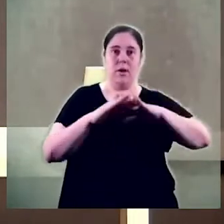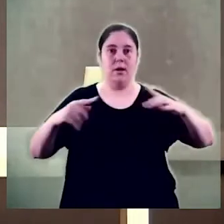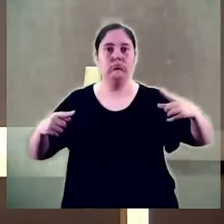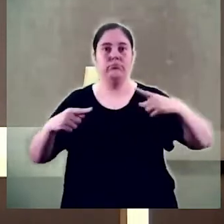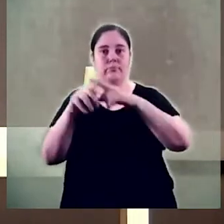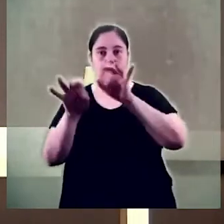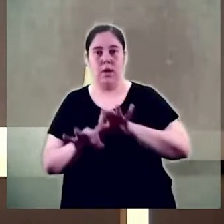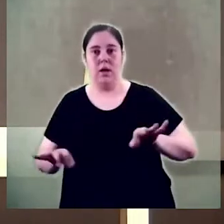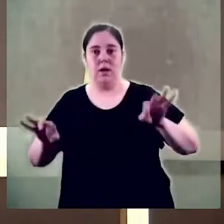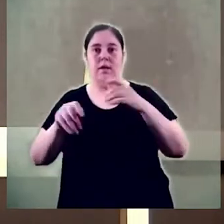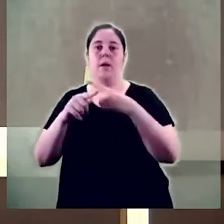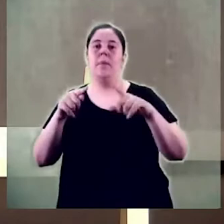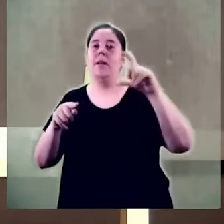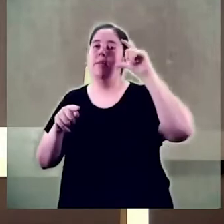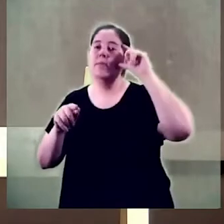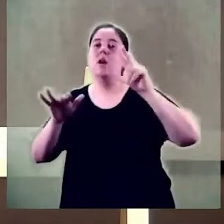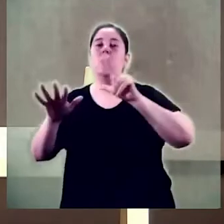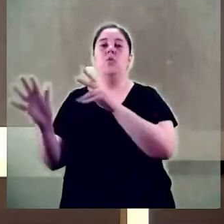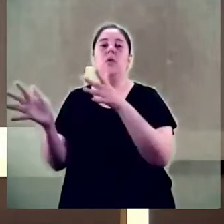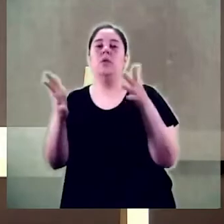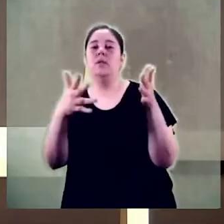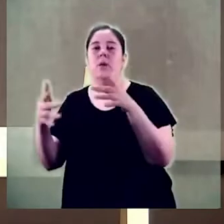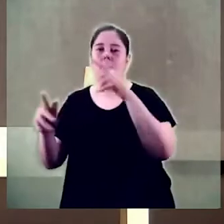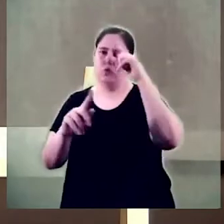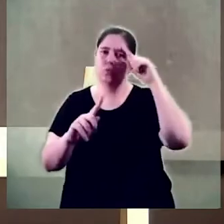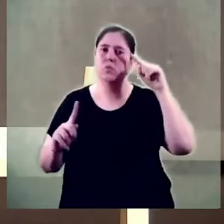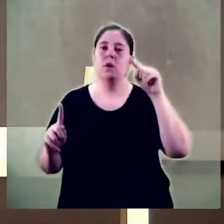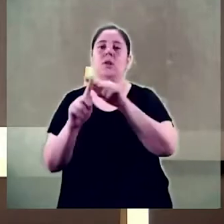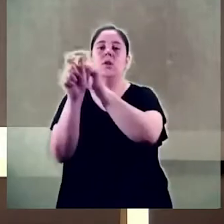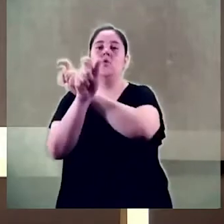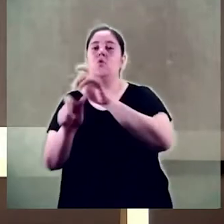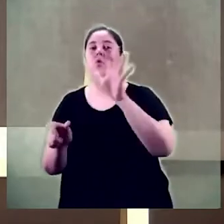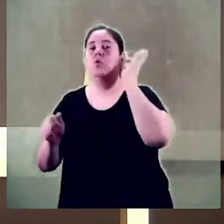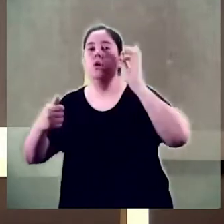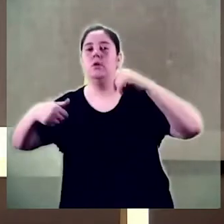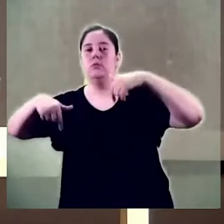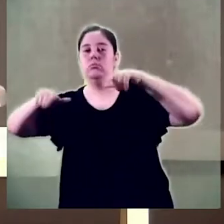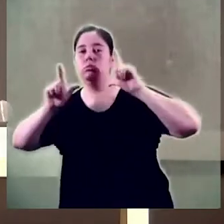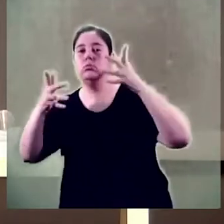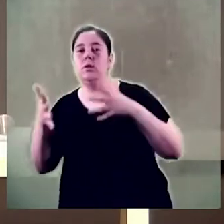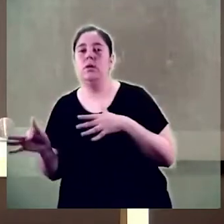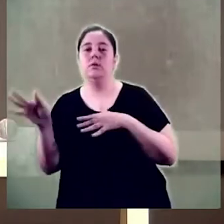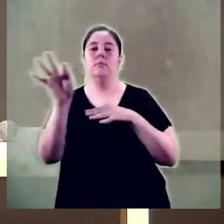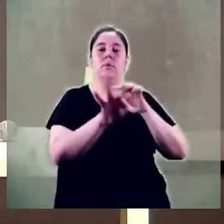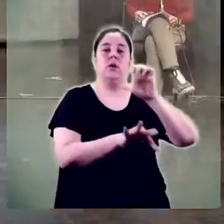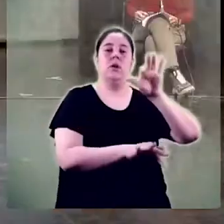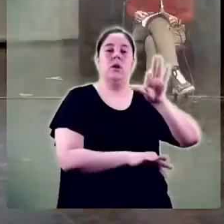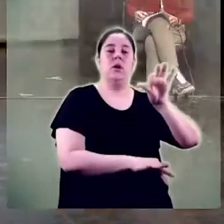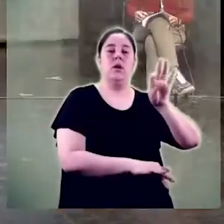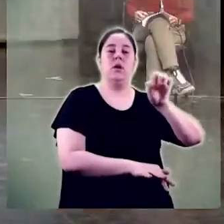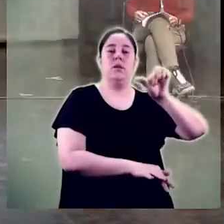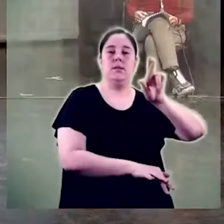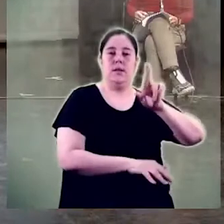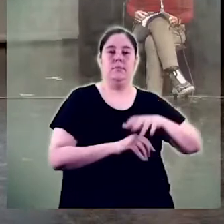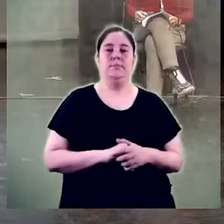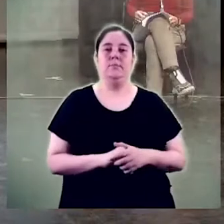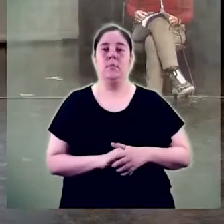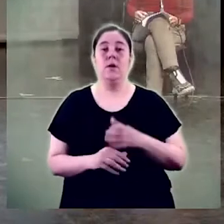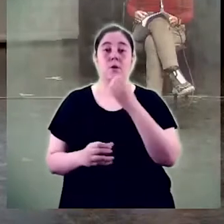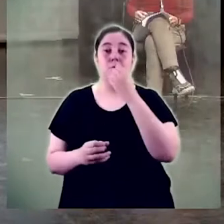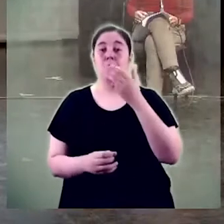Sense més, passo la paraula a la secretaria general, a l'Esther. Bon dia o bona tarda.